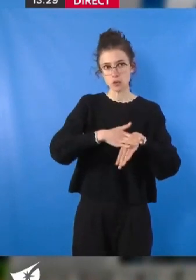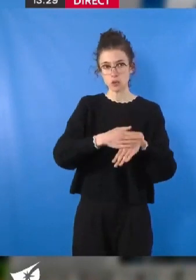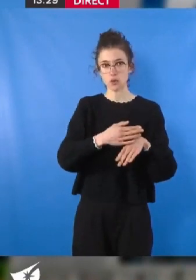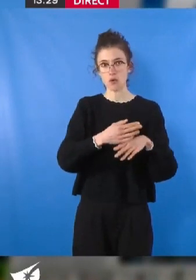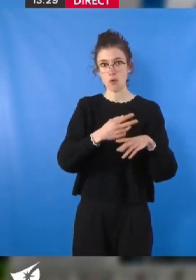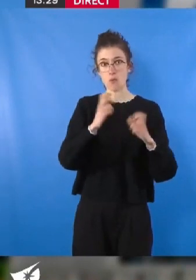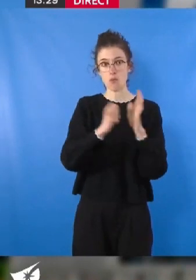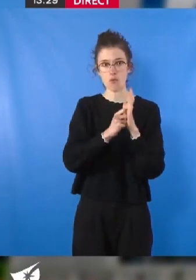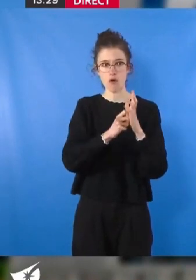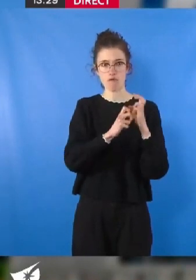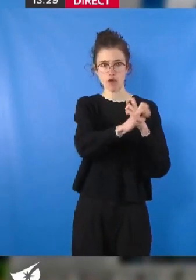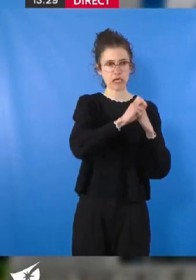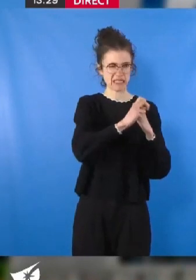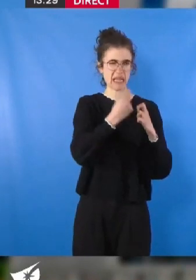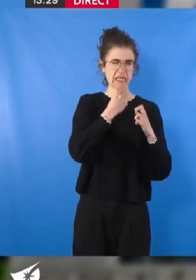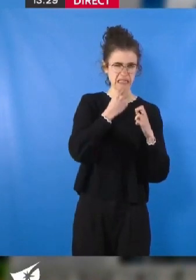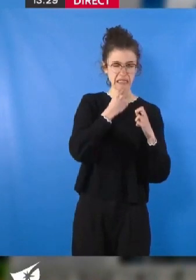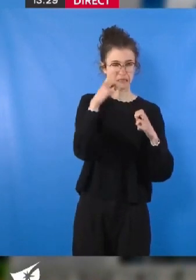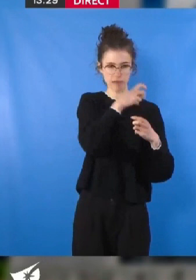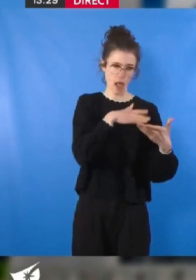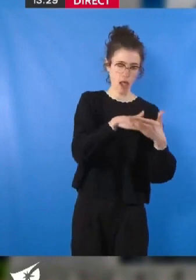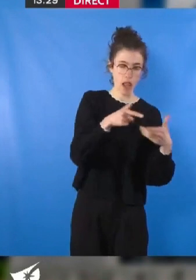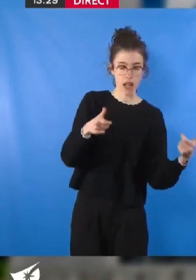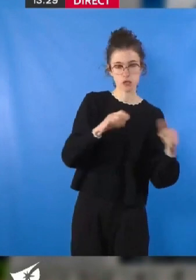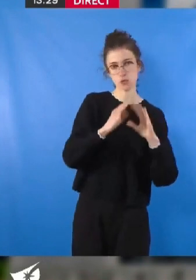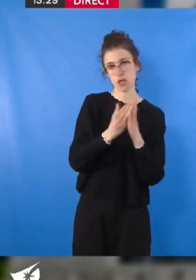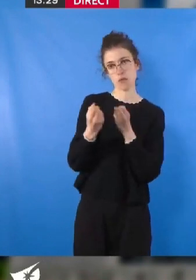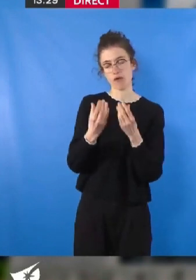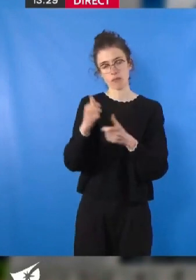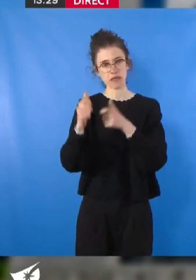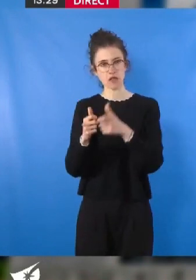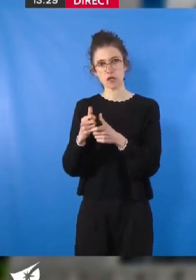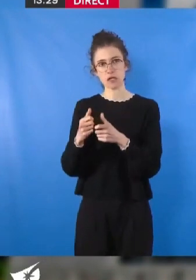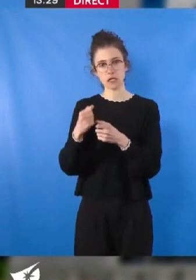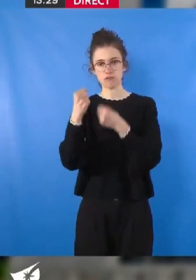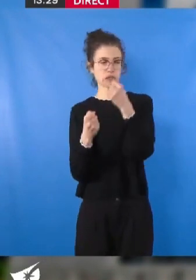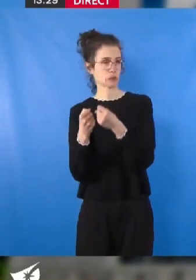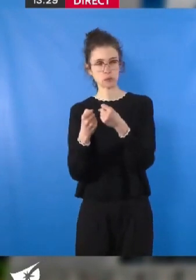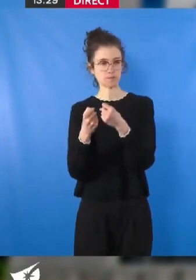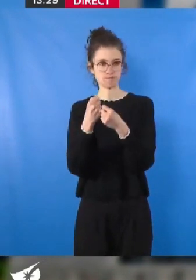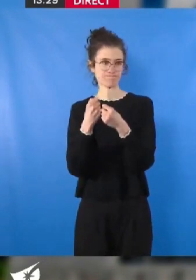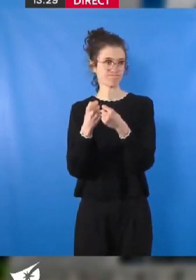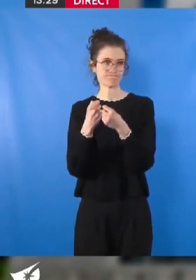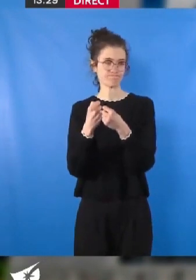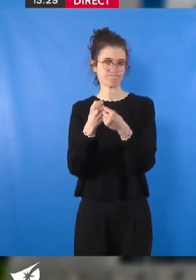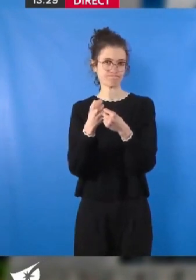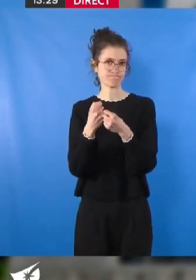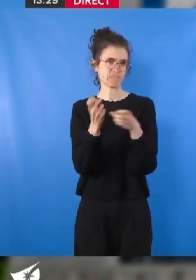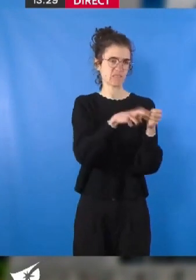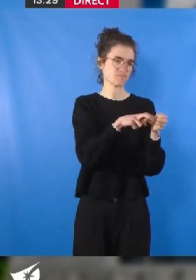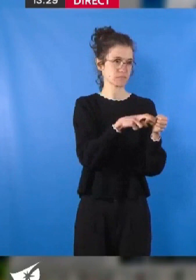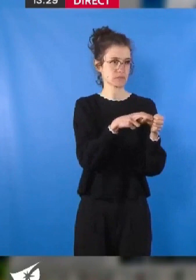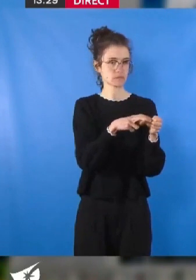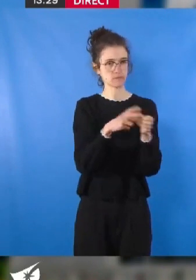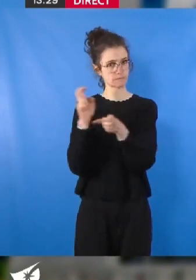obstacle pour les automobilistes. Avec cette délibération, ce sont 180 000 kilomètres supplémentaires de tramway, de bus